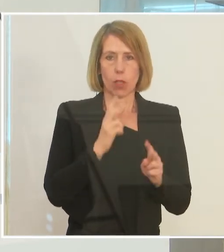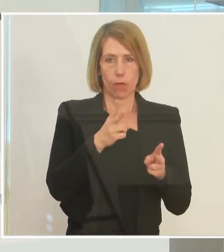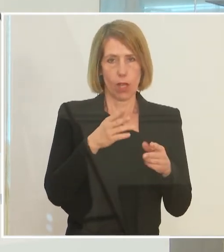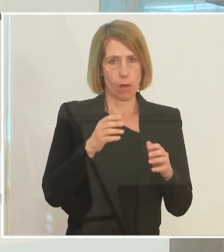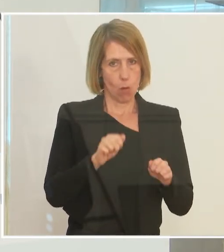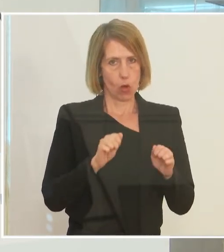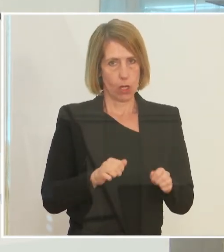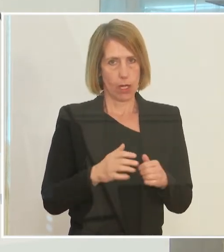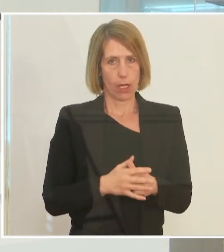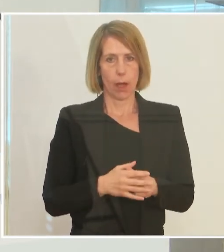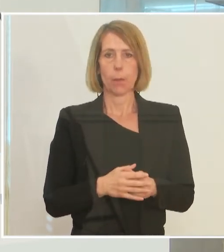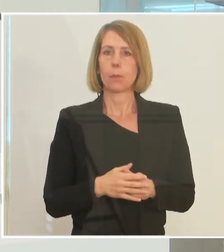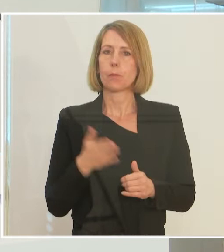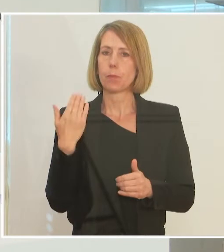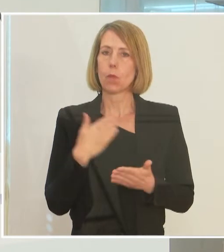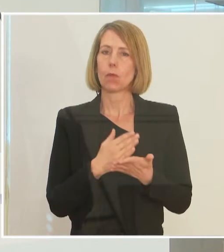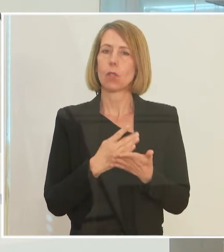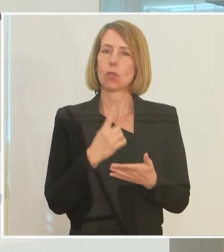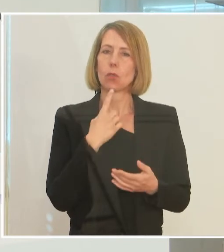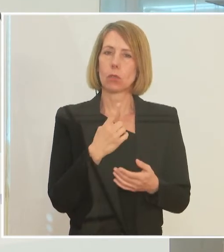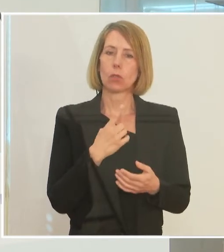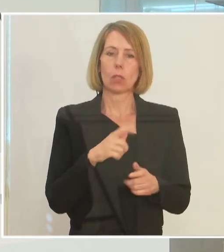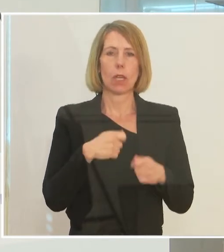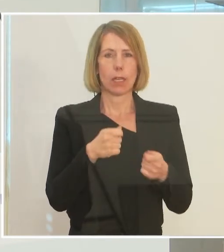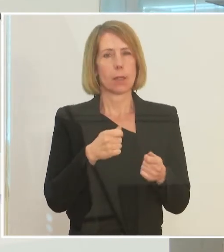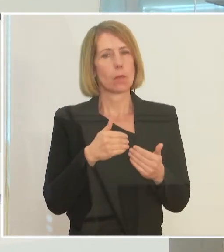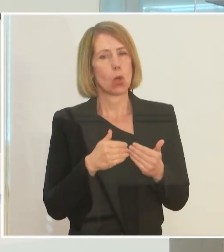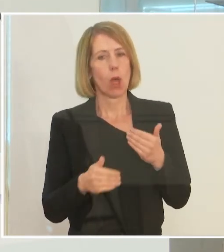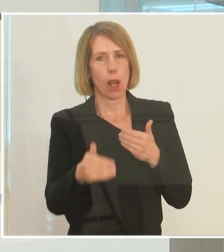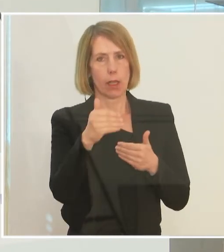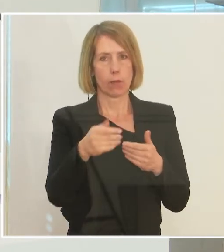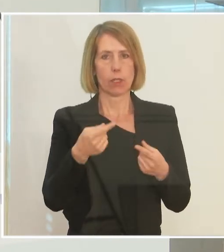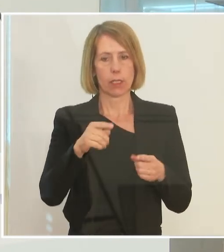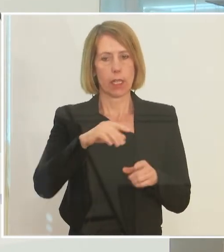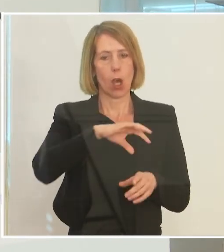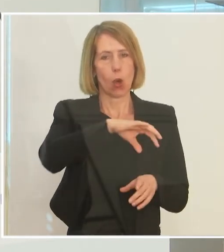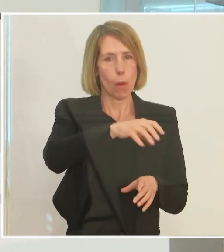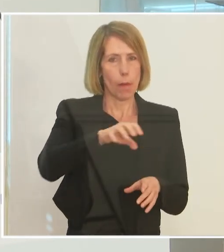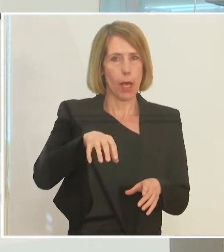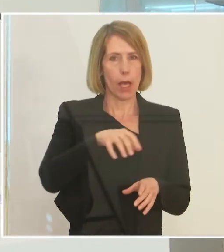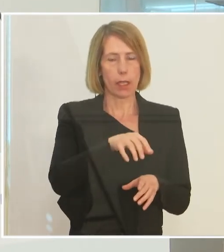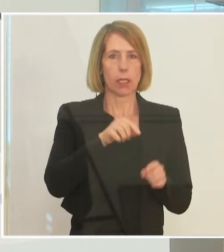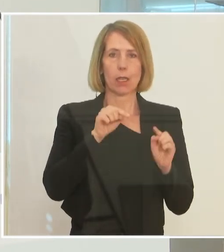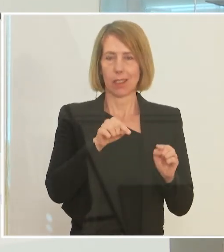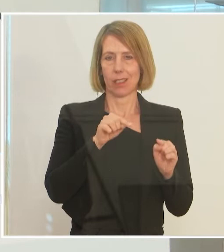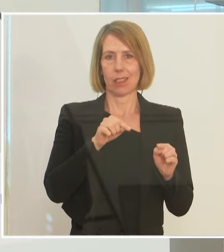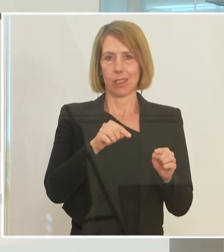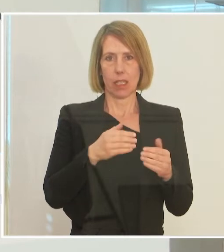schon angesprochen, Bereiche geben, die auch längerfristig sozusagen nicht